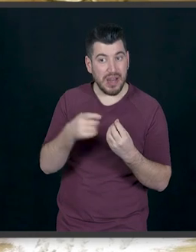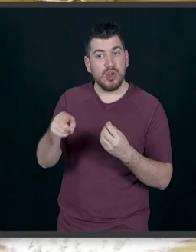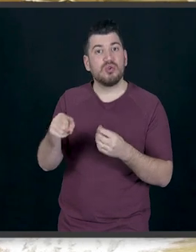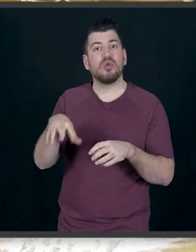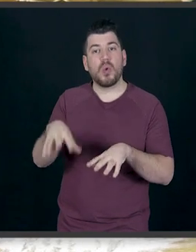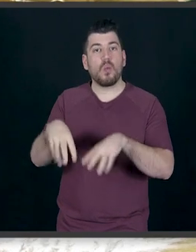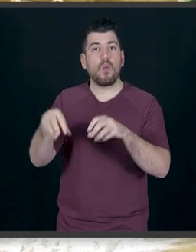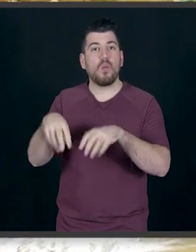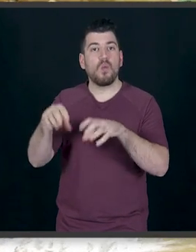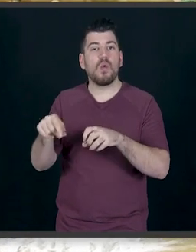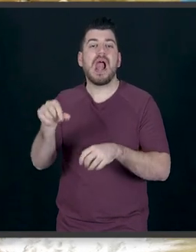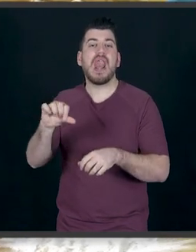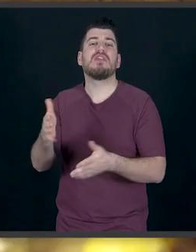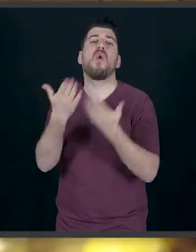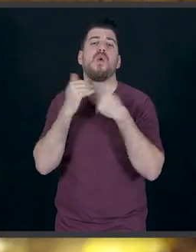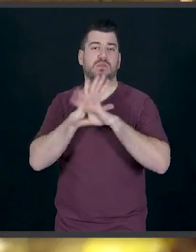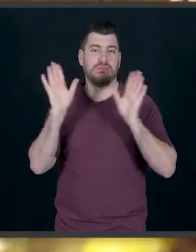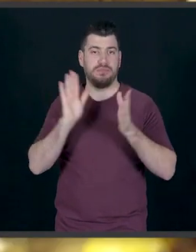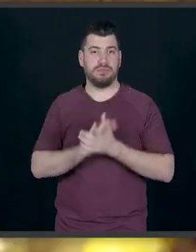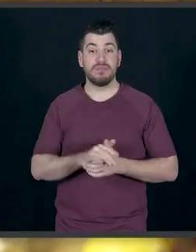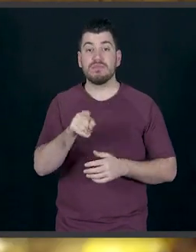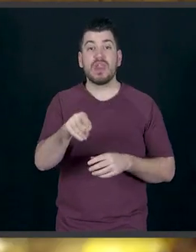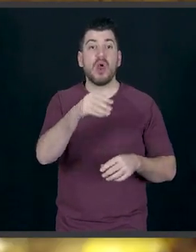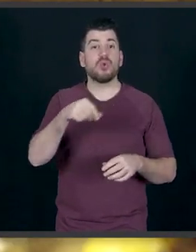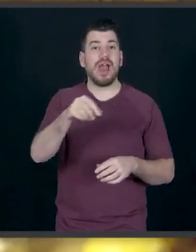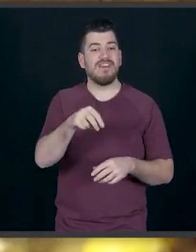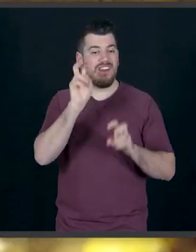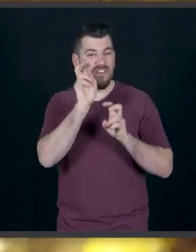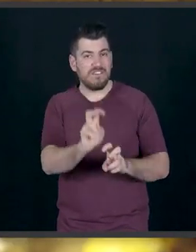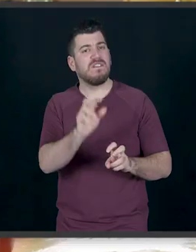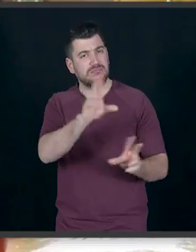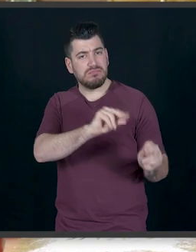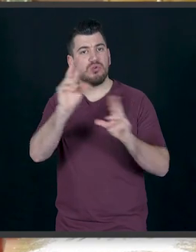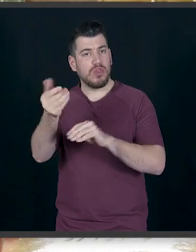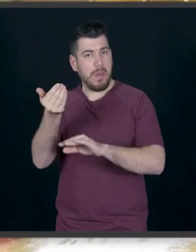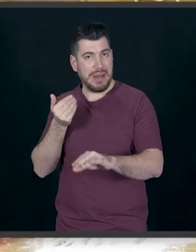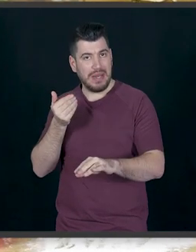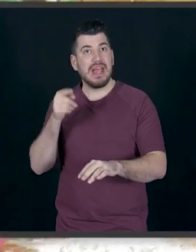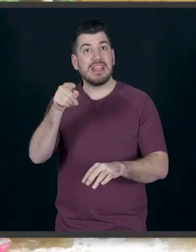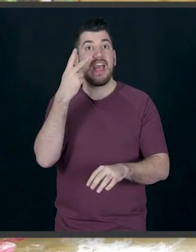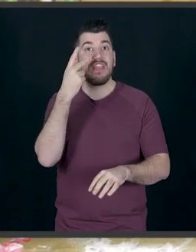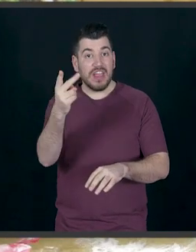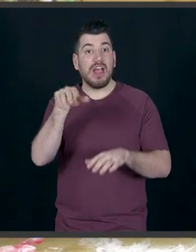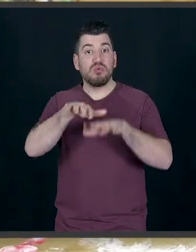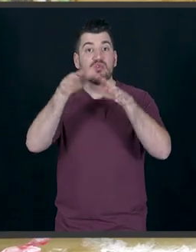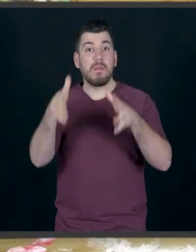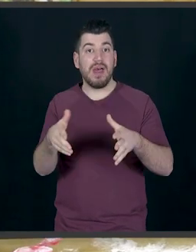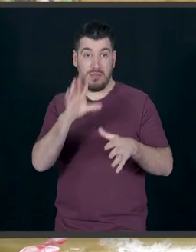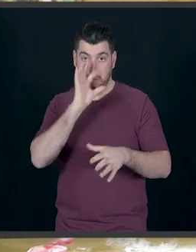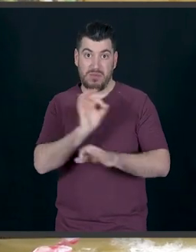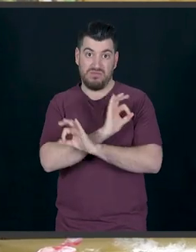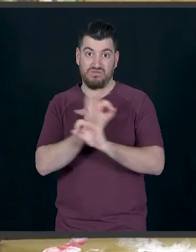Και το έχουμε κάνει όλως σωστά, οπότε δεν θα ρουφήξουν. Το αλεύρι μου το είχα αφήσει ακριβώς όπως ήταν πριν. Θέλω να δείτε πώς έγινε το ζυμάρι. Κοιτάξτε εδώ.